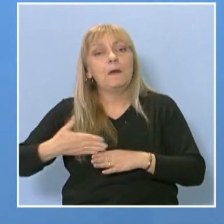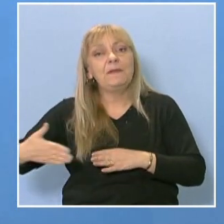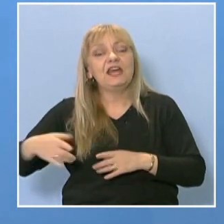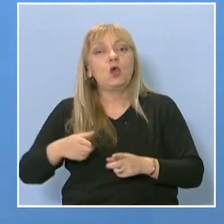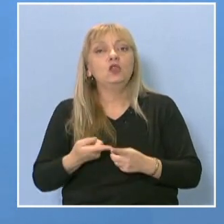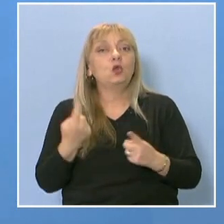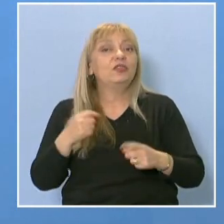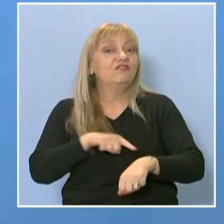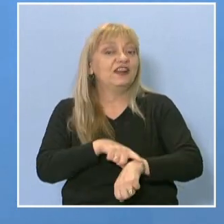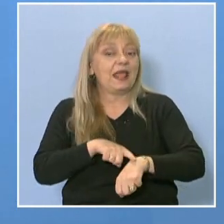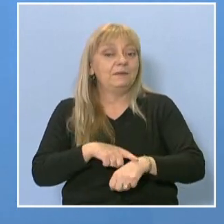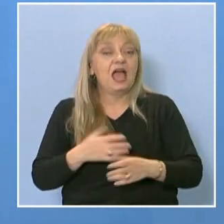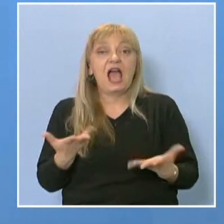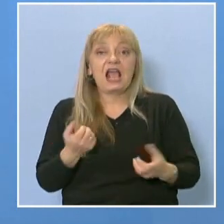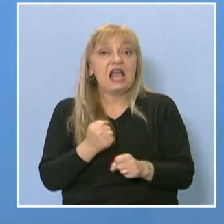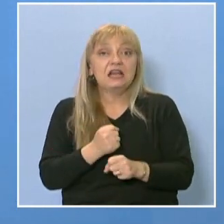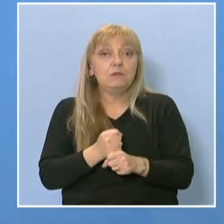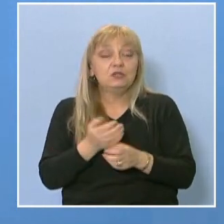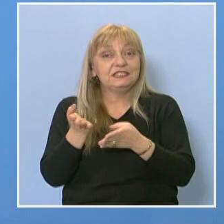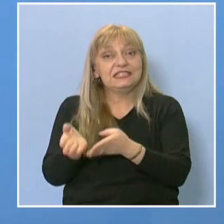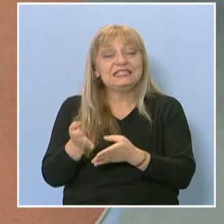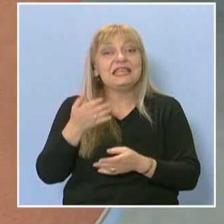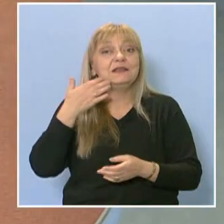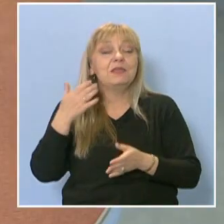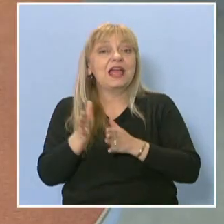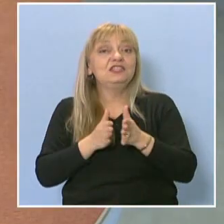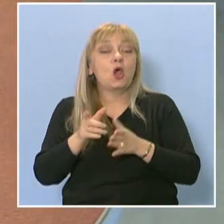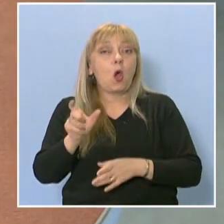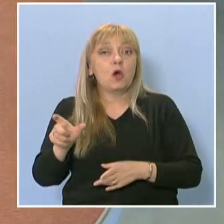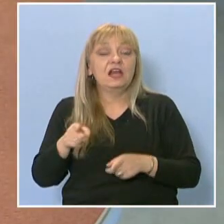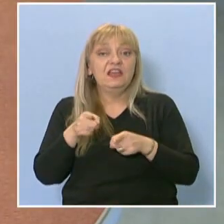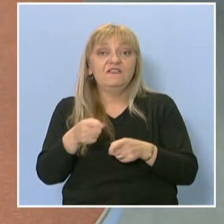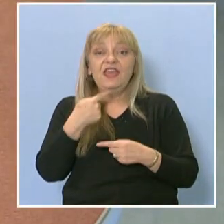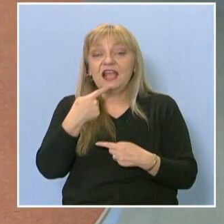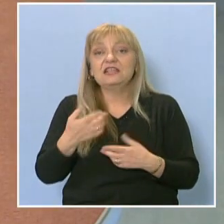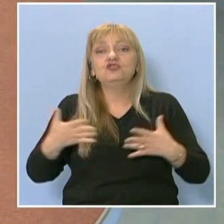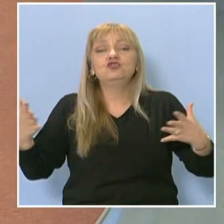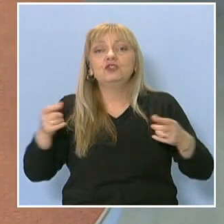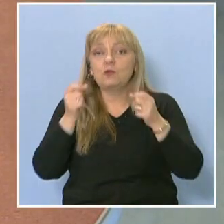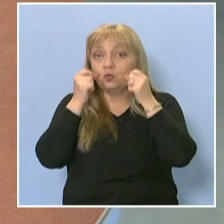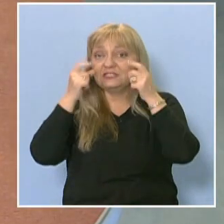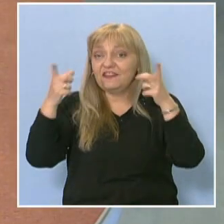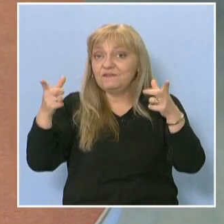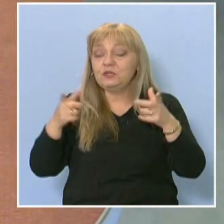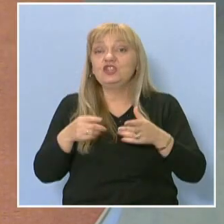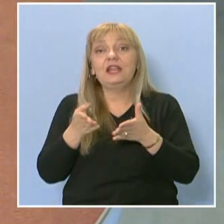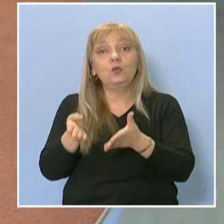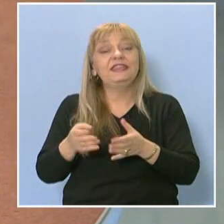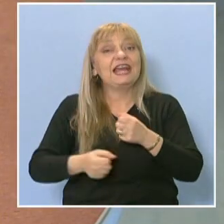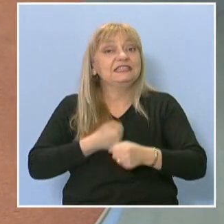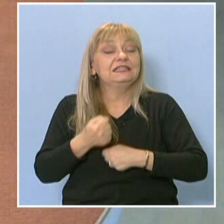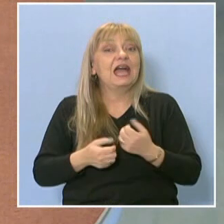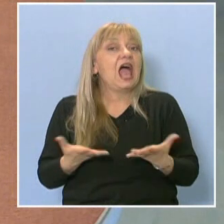Как работихте с тези млади хора? Казахте, че сте изключително впечатлена от тяхната дейност. Как ги